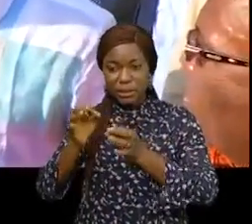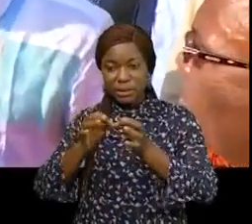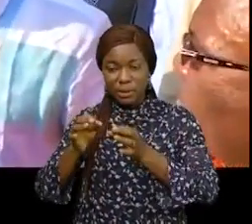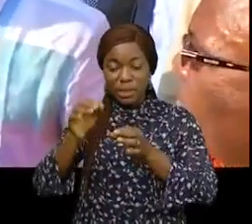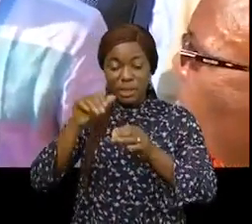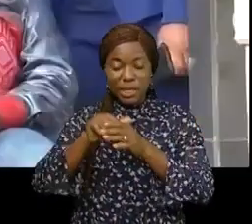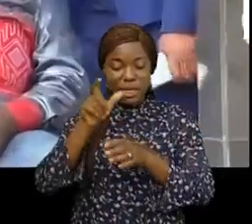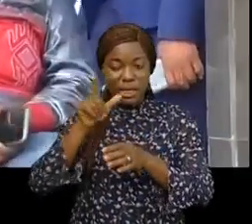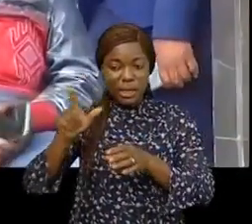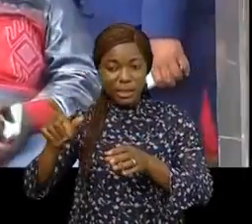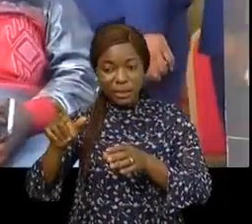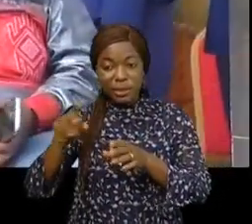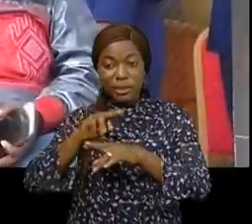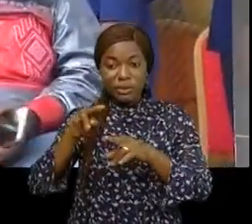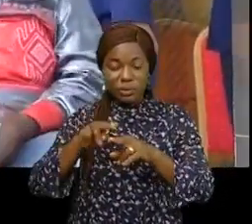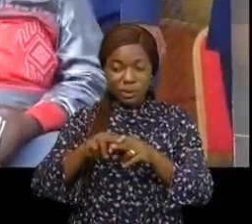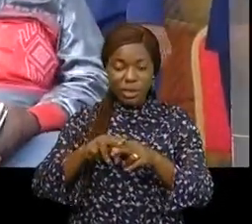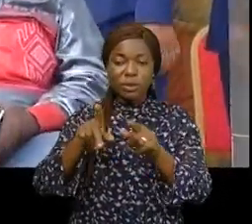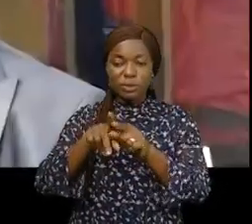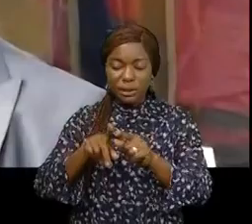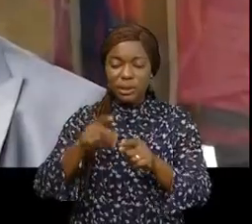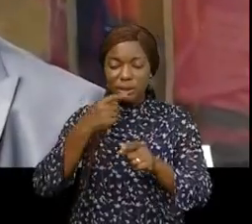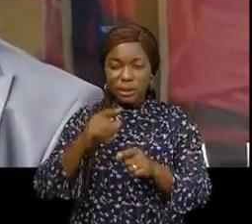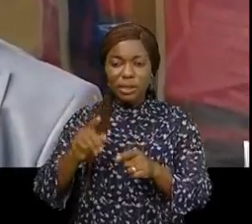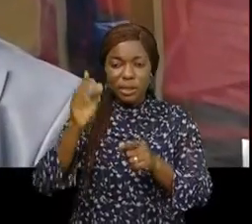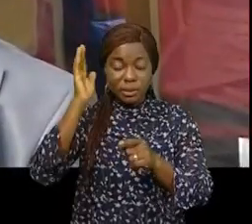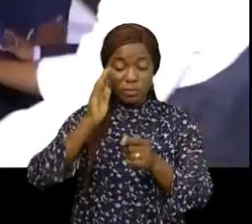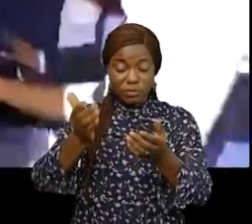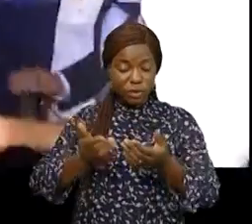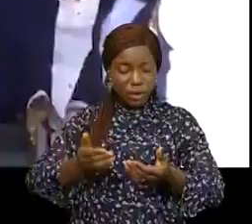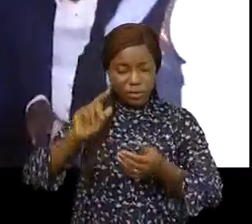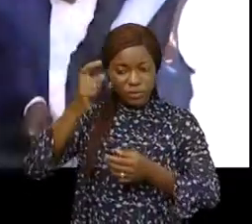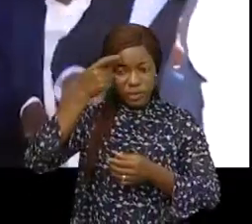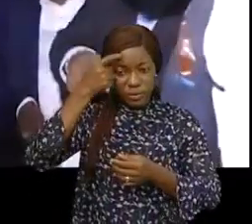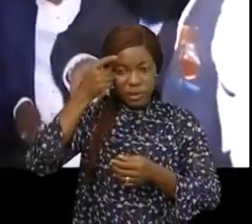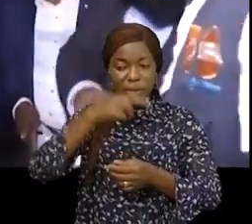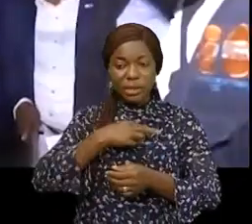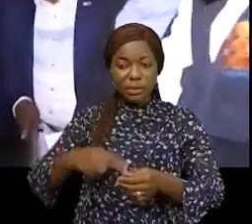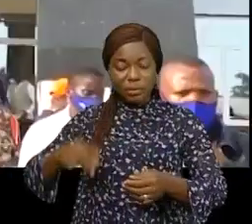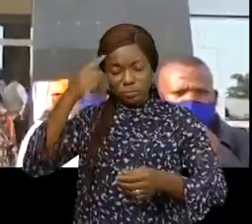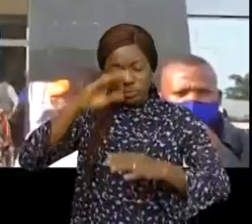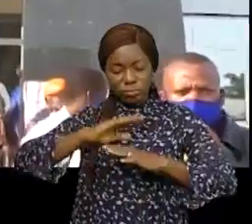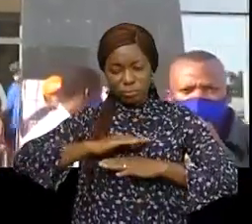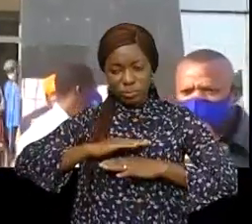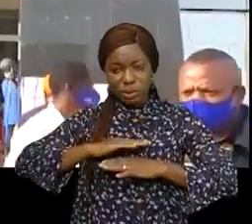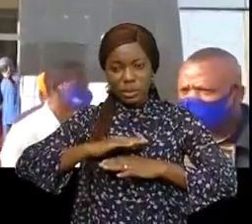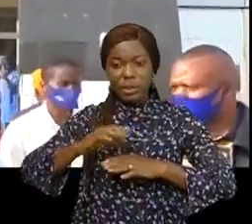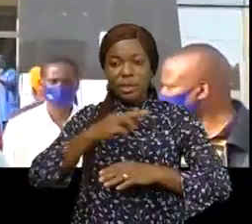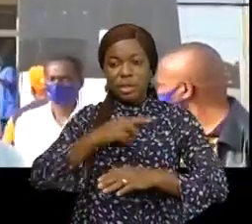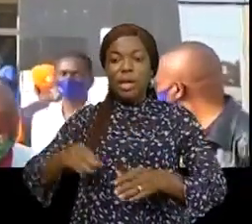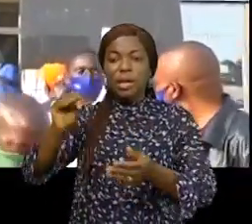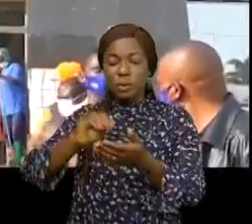locale, les Kiswaïli a réduit la volonté du gouvernement de la République, celle de soulager les victimes. Dans un autre